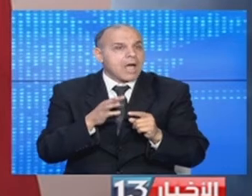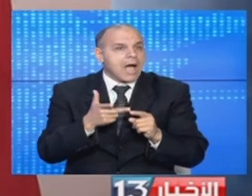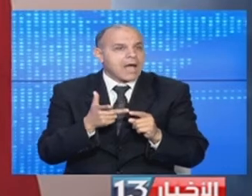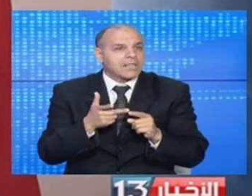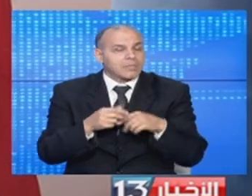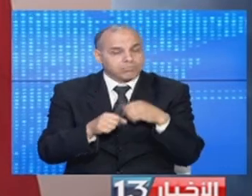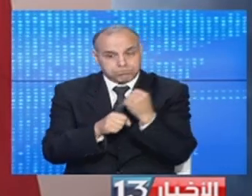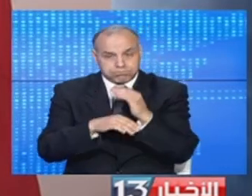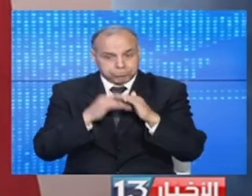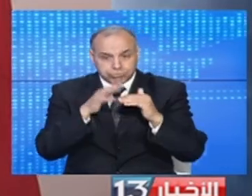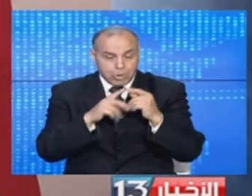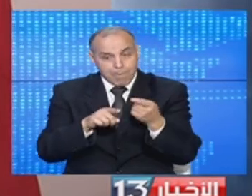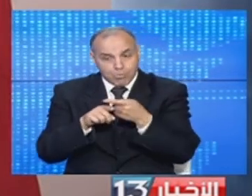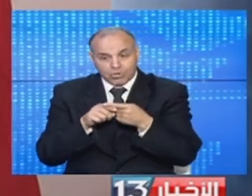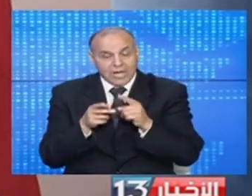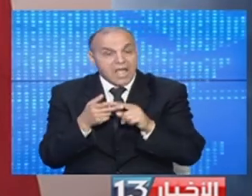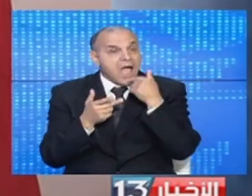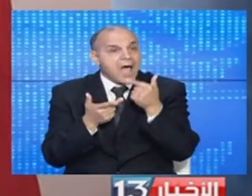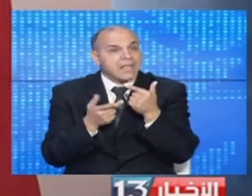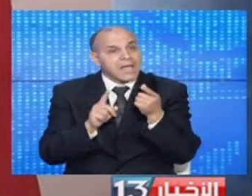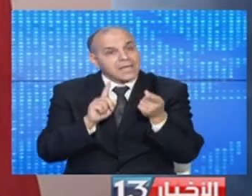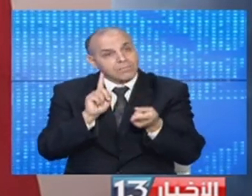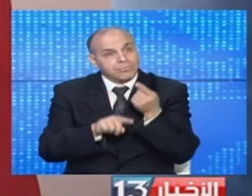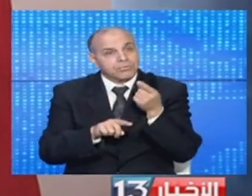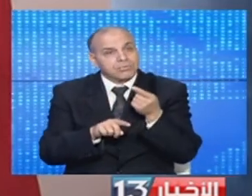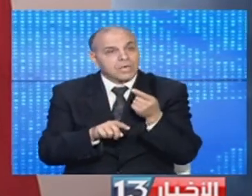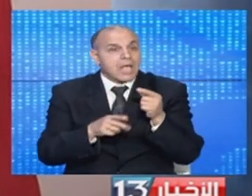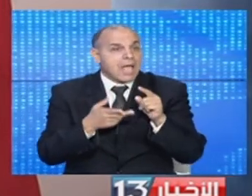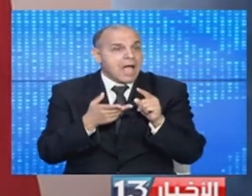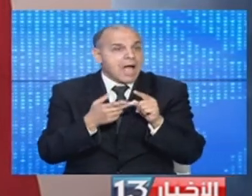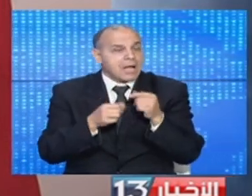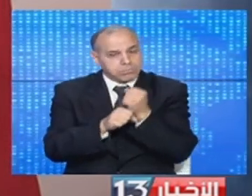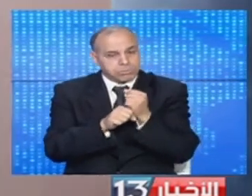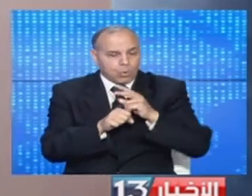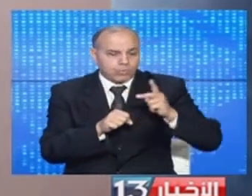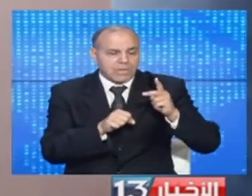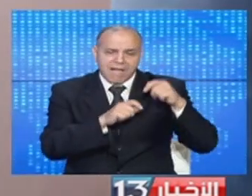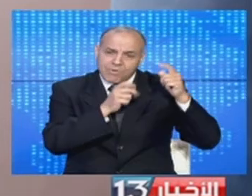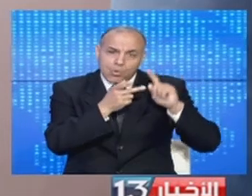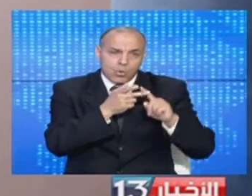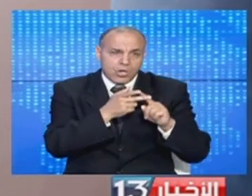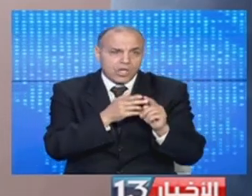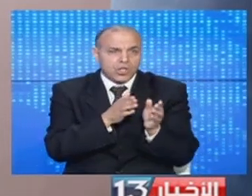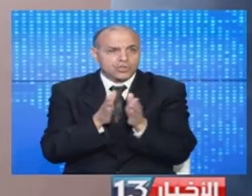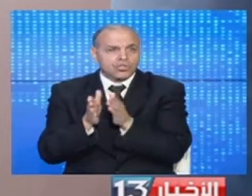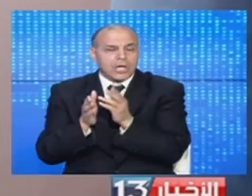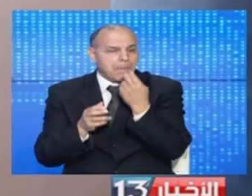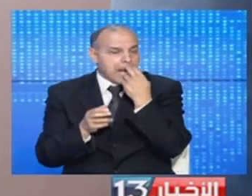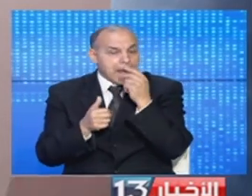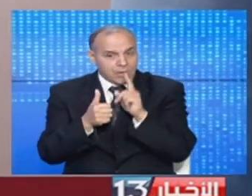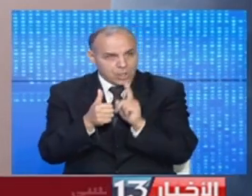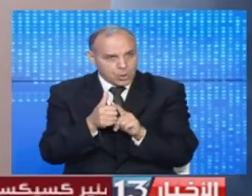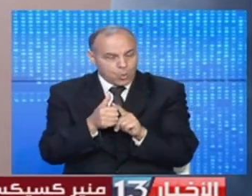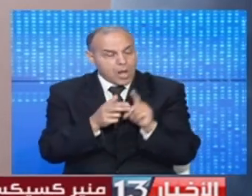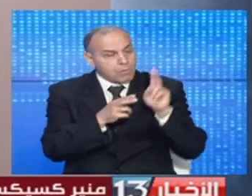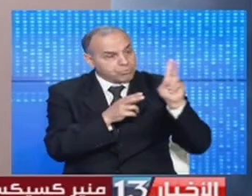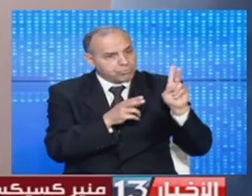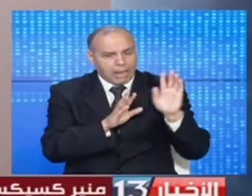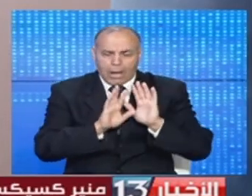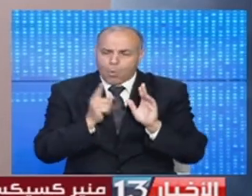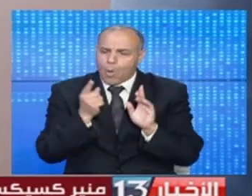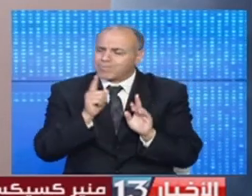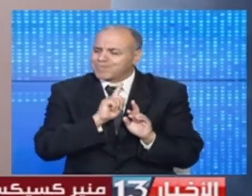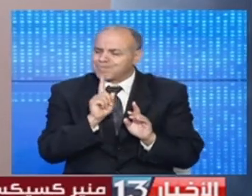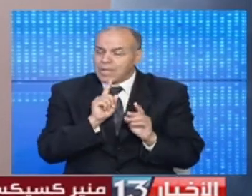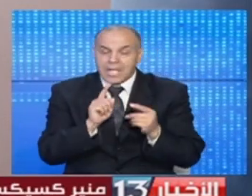الانتاجات المشتركة لتهم الومضات وحتى انتاجات درامية أن الجانب الأمني أو الردعي لا يكفي